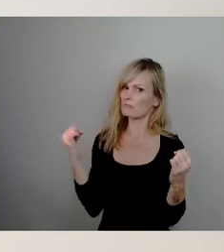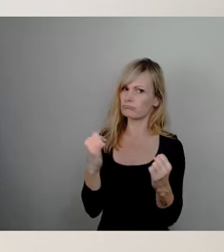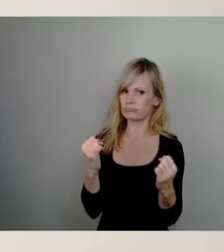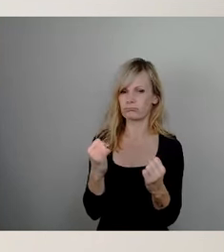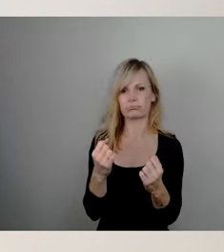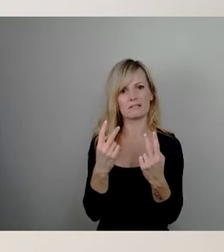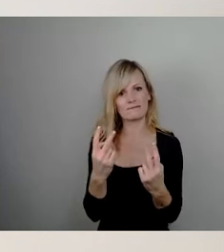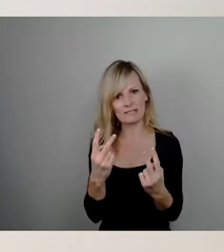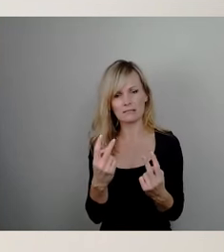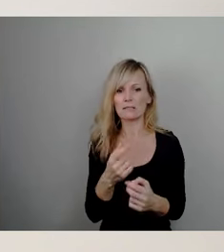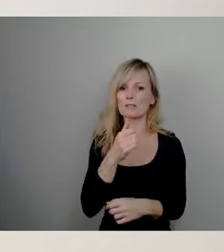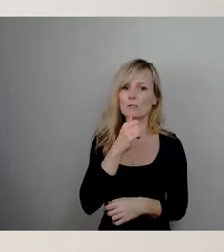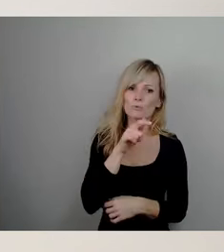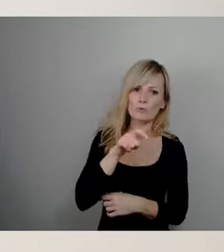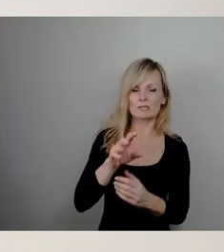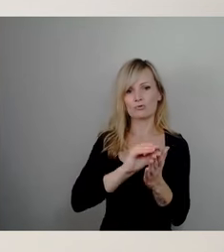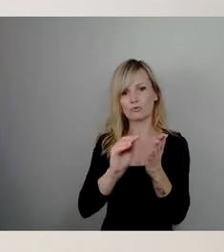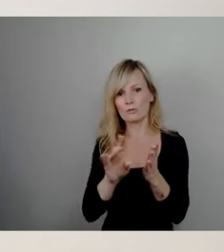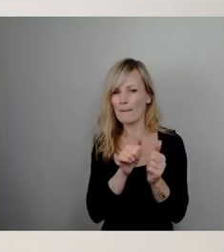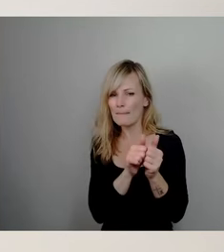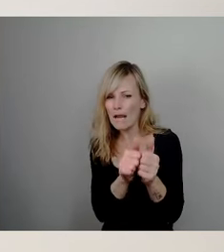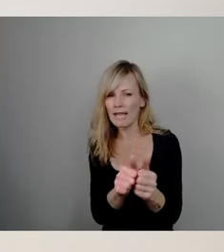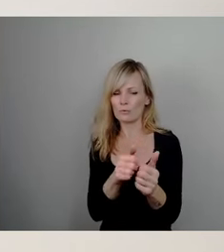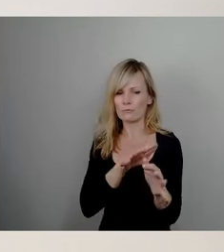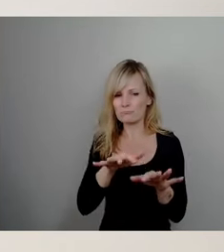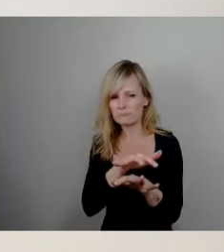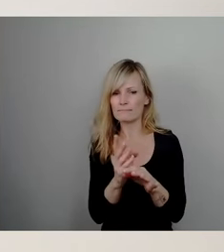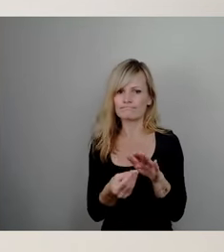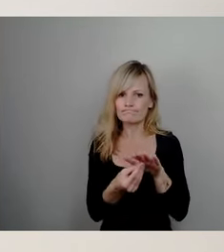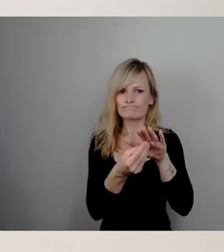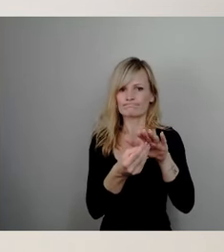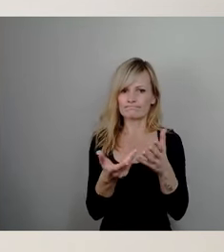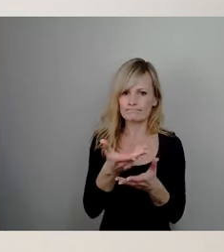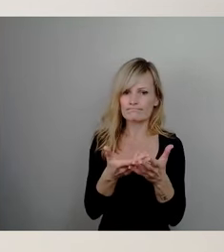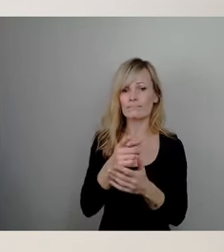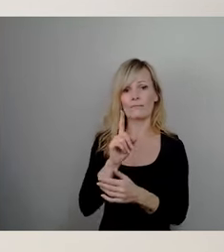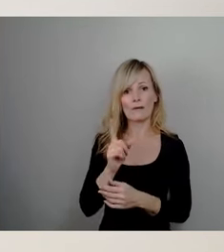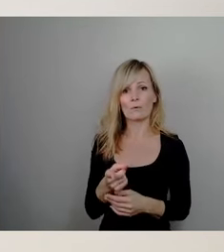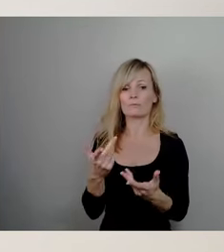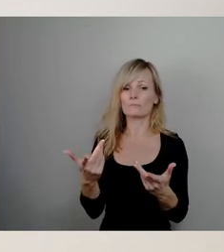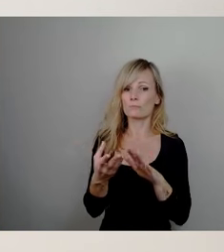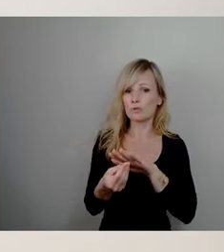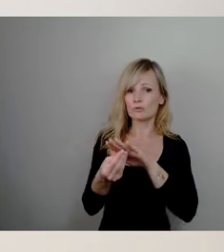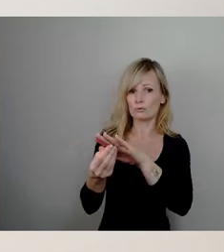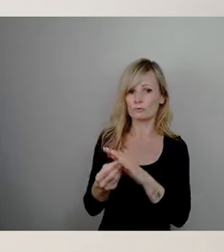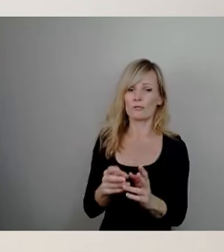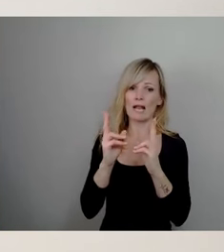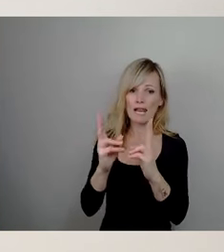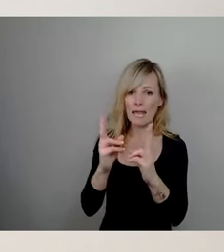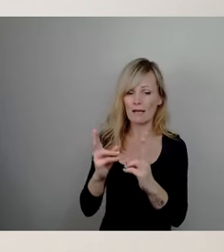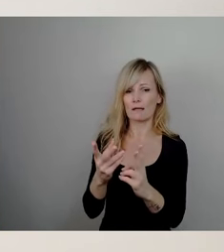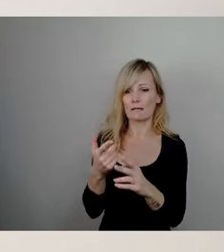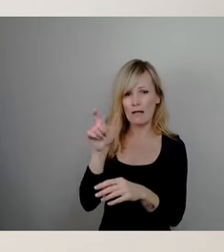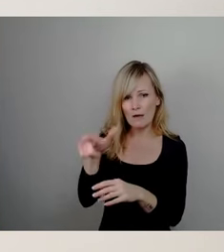Begleitung von Schülerinnen und Schüler angeht, was die Begleitung von oder Unterstützung von Lehrerinnen und Lehrer angeht.